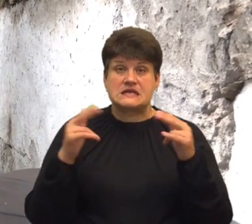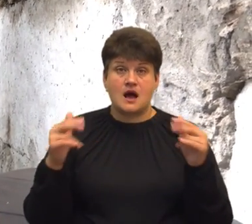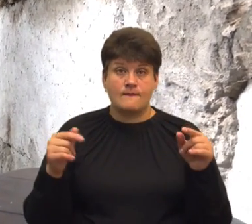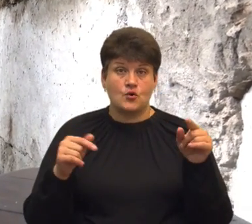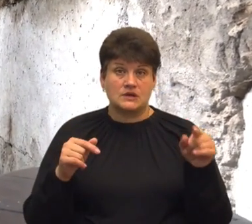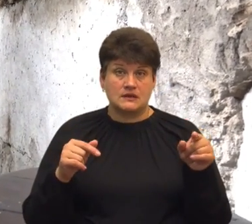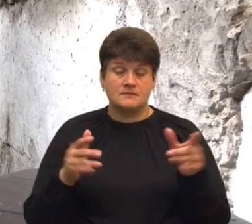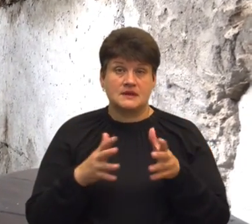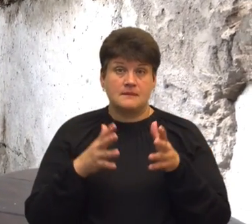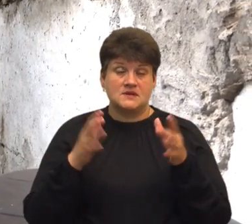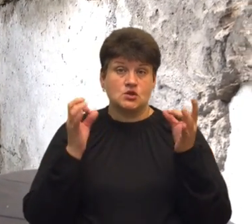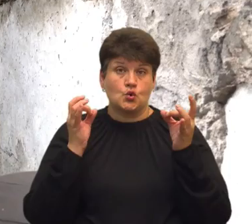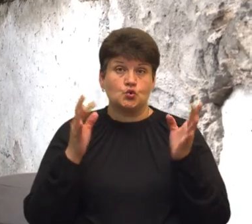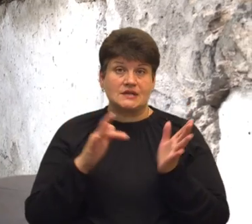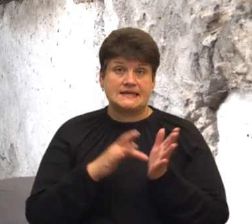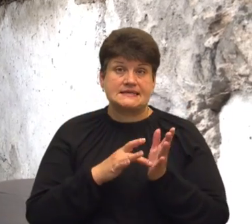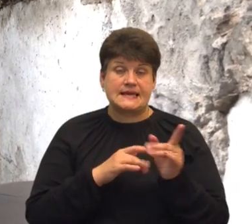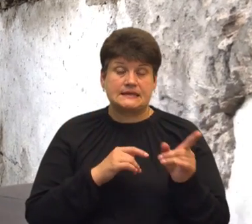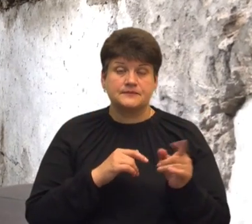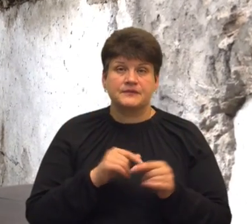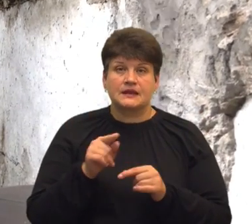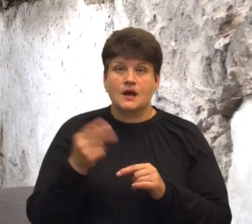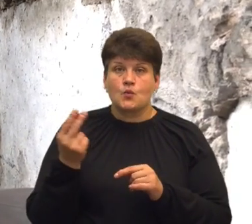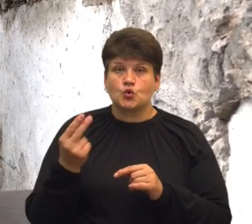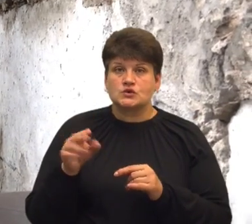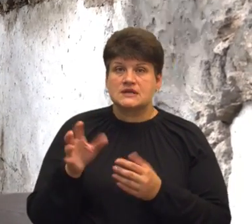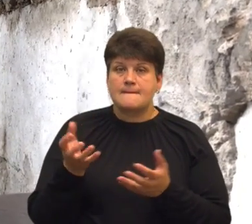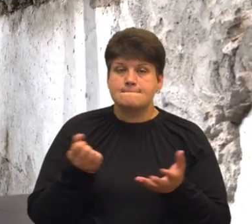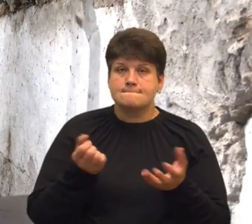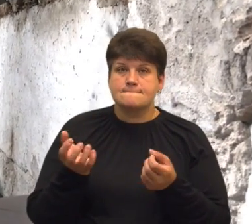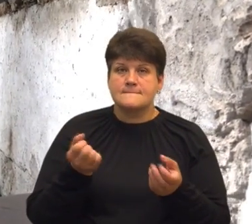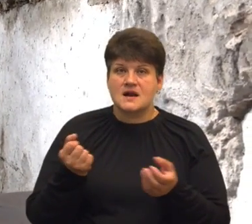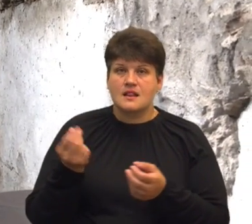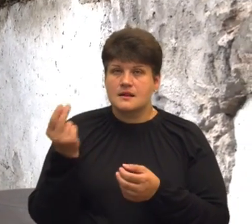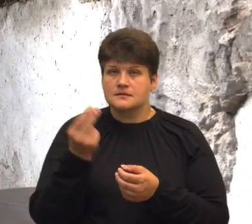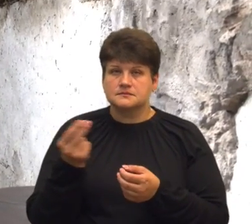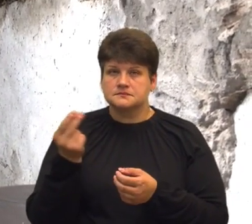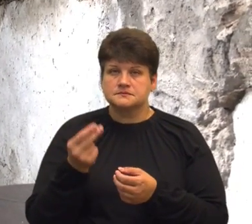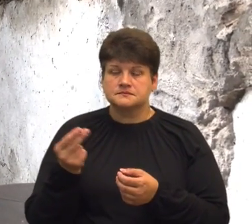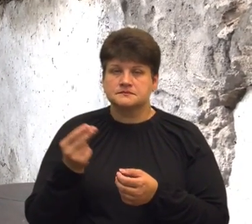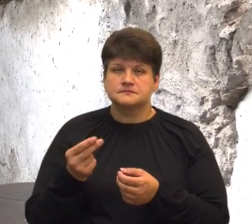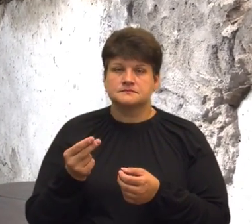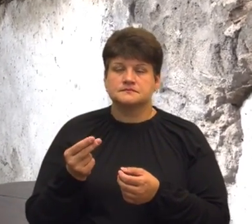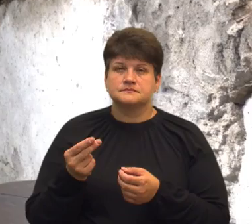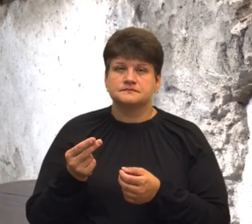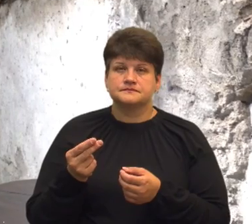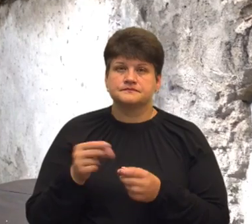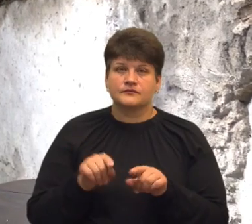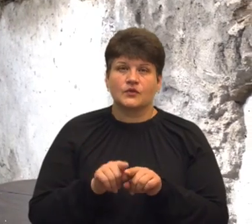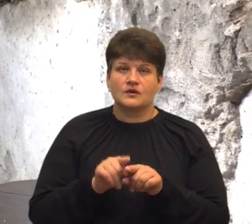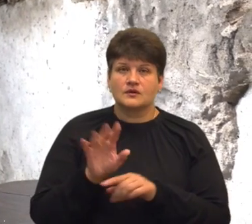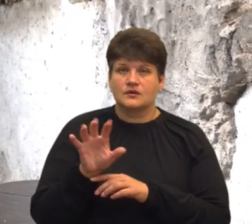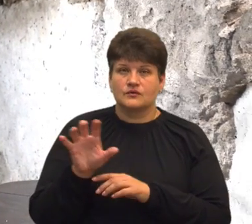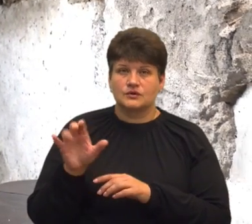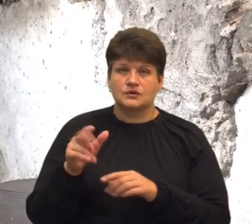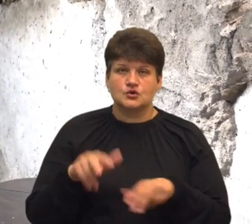найбільший такий культурний центр, художники просто брали і живописом перемальовували отакі знімки з